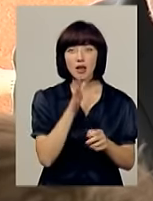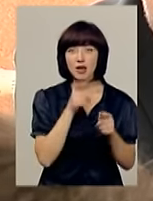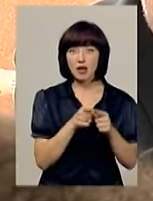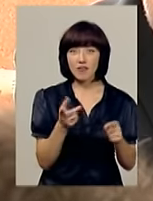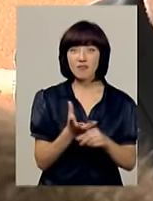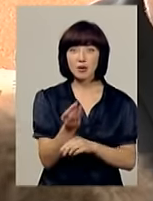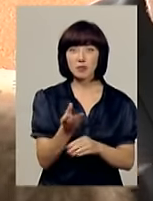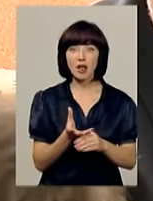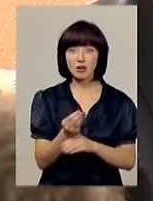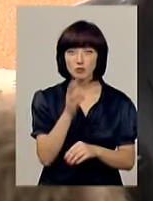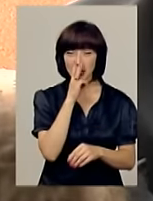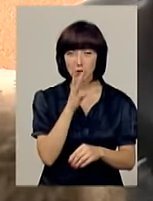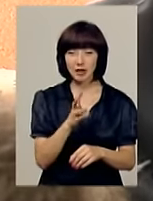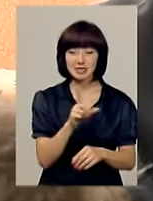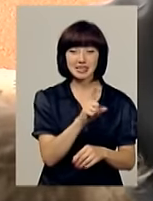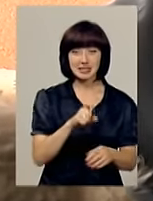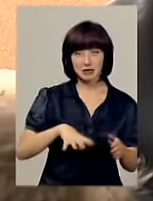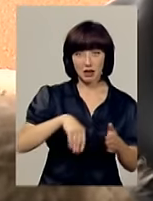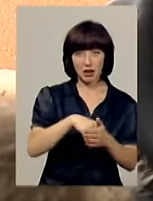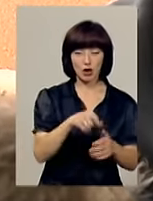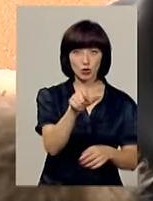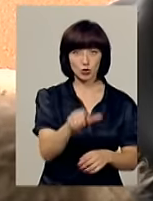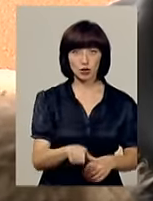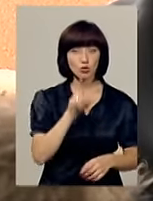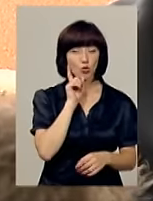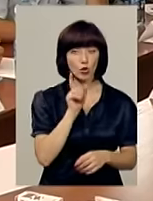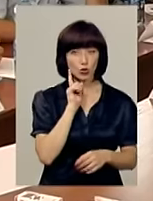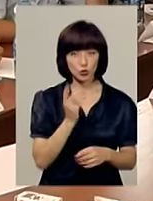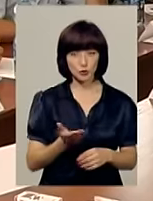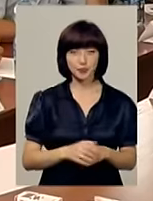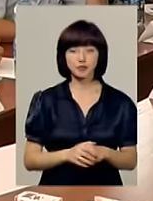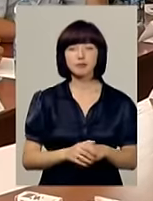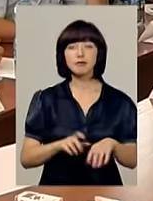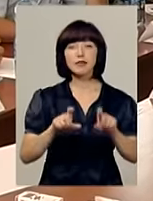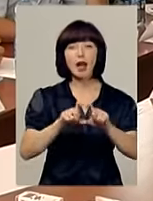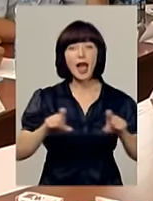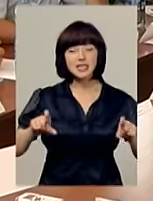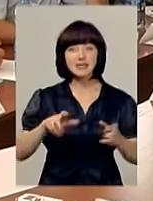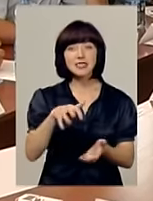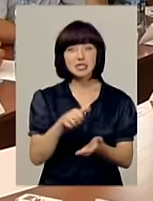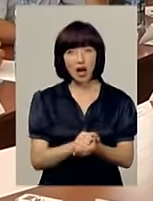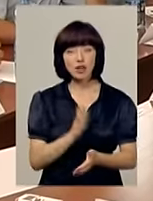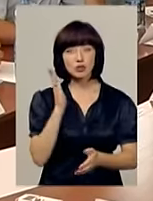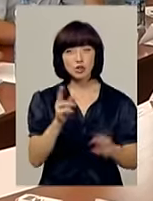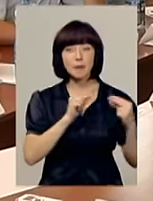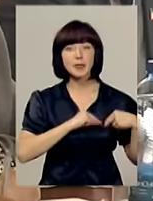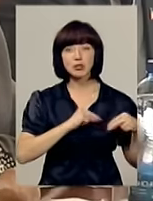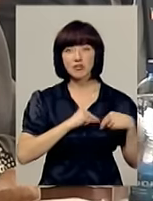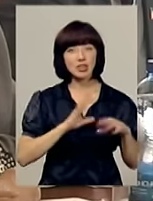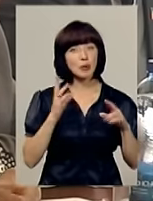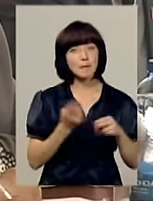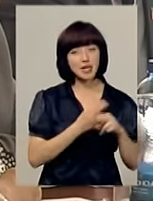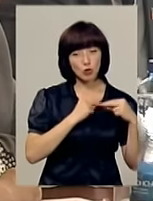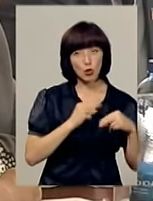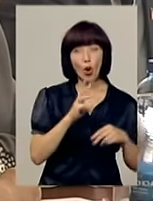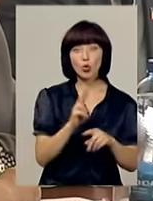виплачила цьому роботодавцю заробітну плату за цього модулю динок. В агентстві зайнятості працюватимуть не лише з безробітніми,